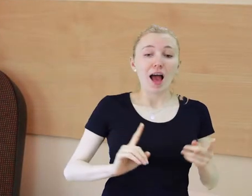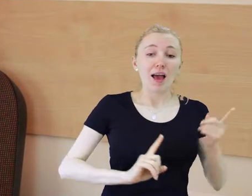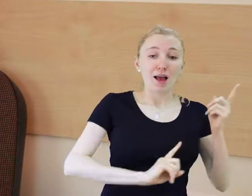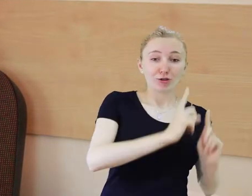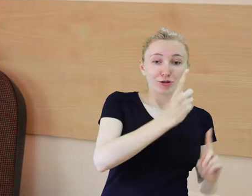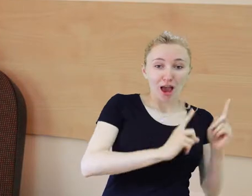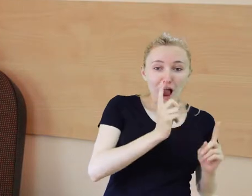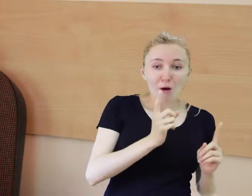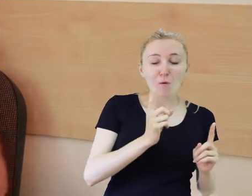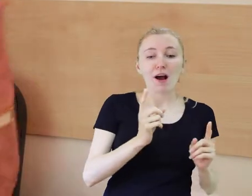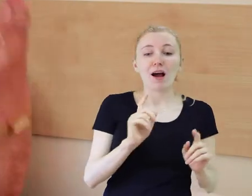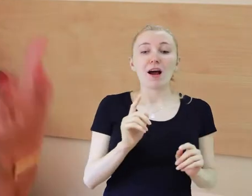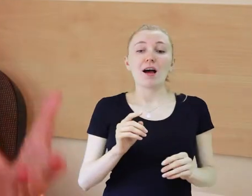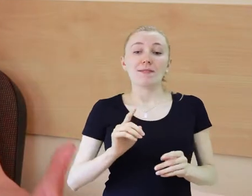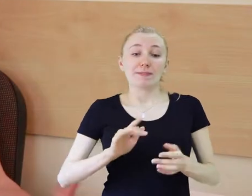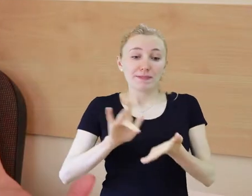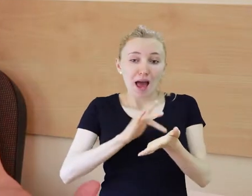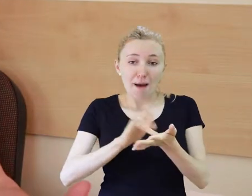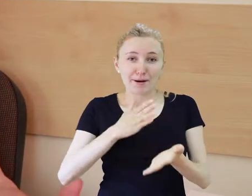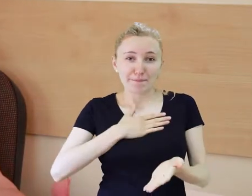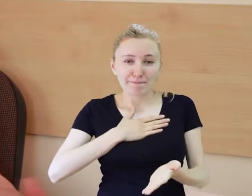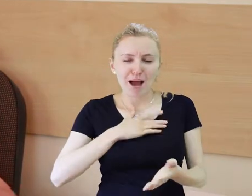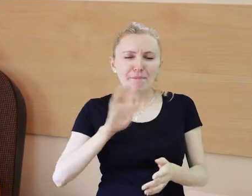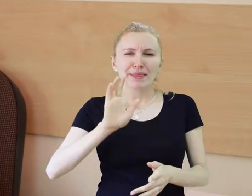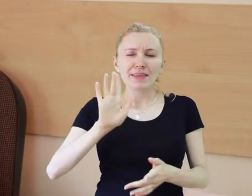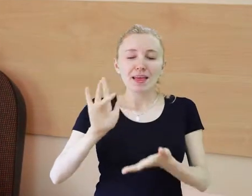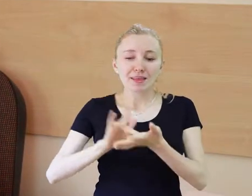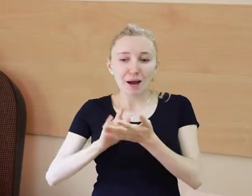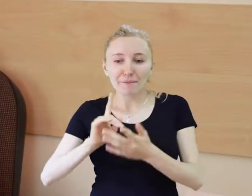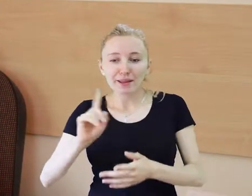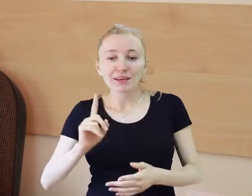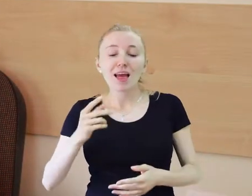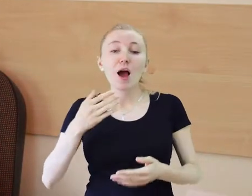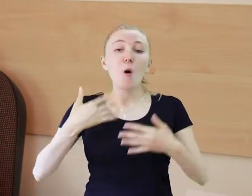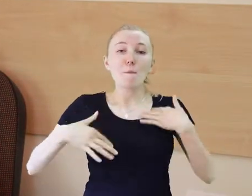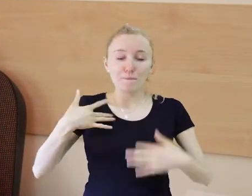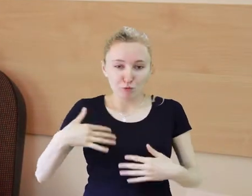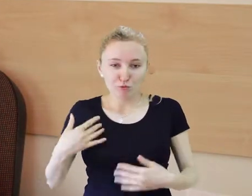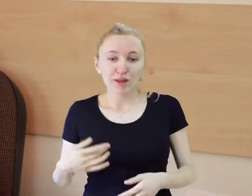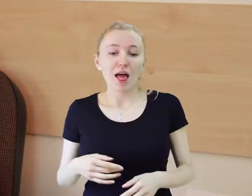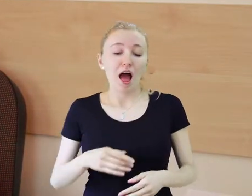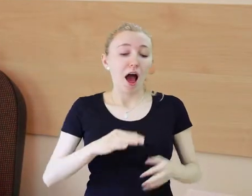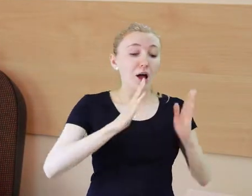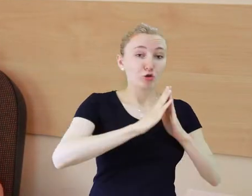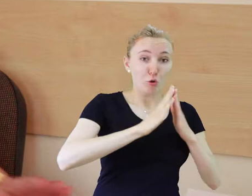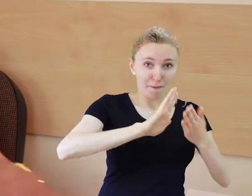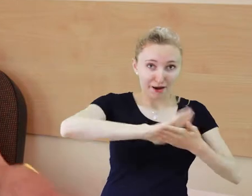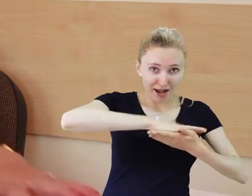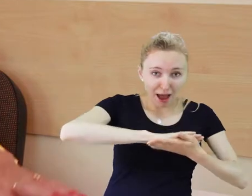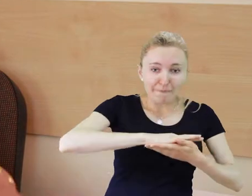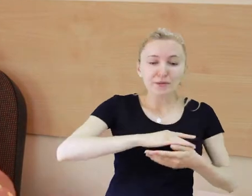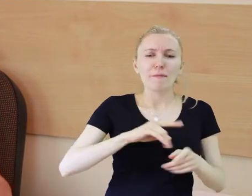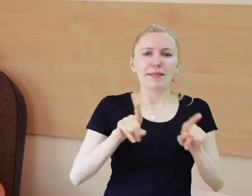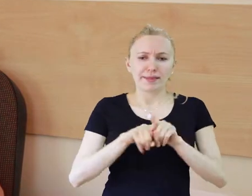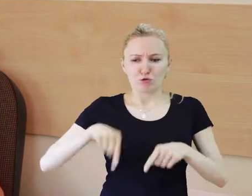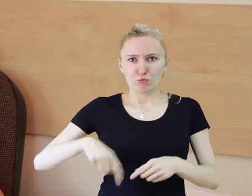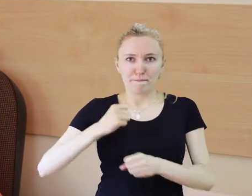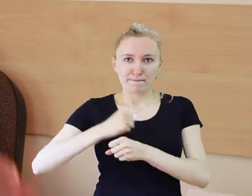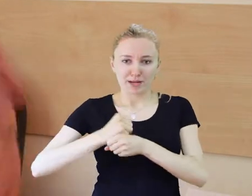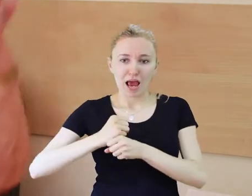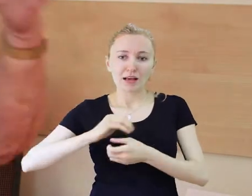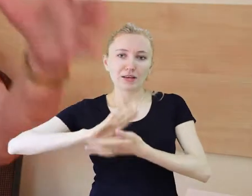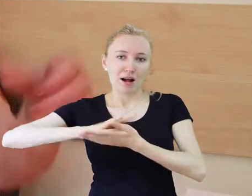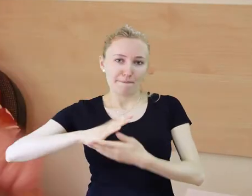własnego. Dzisiaj mam na działce tablę. Nie tablę, to komputer, laptopa.